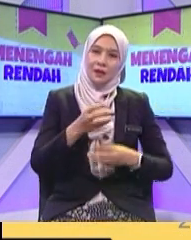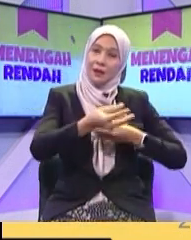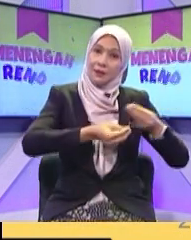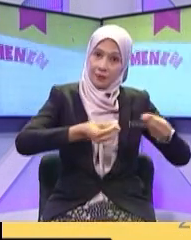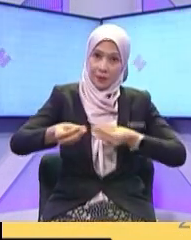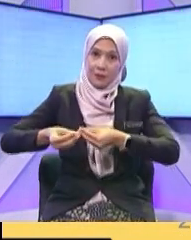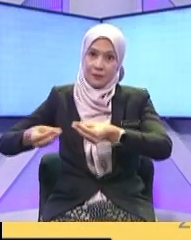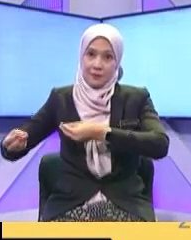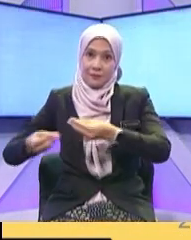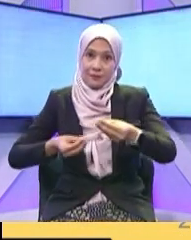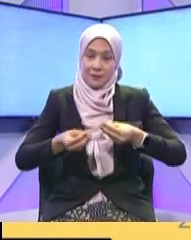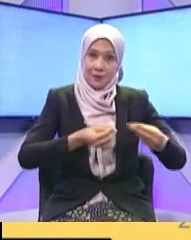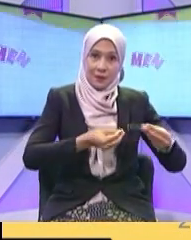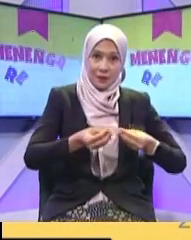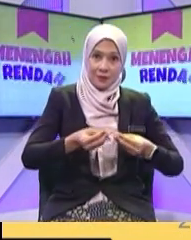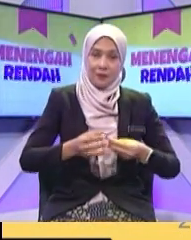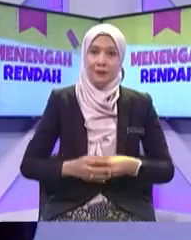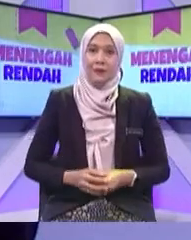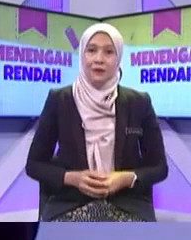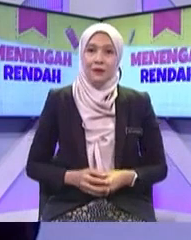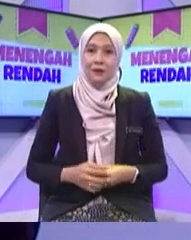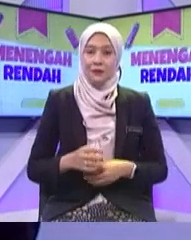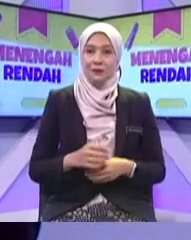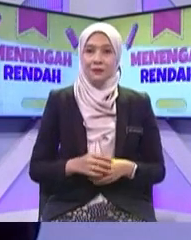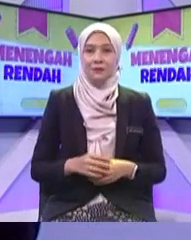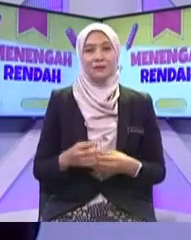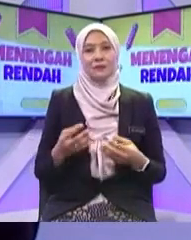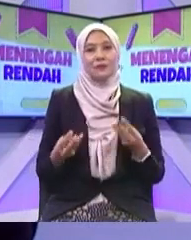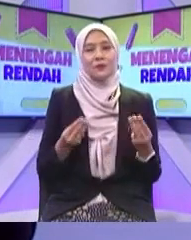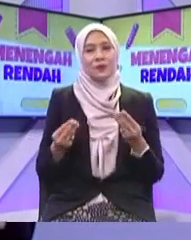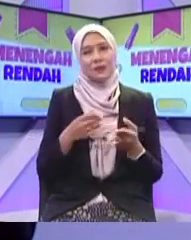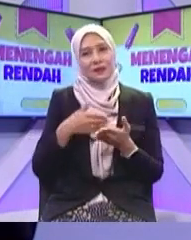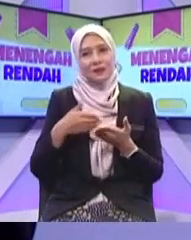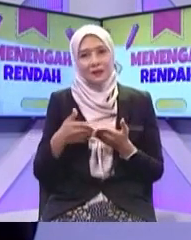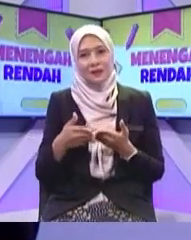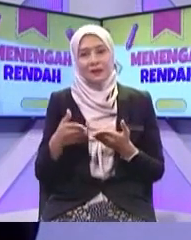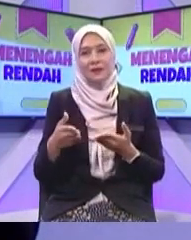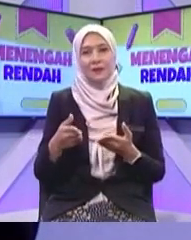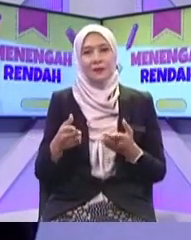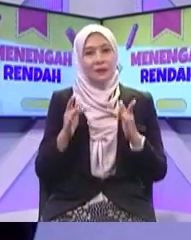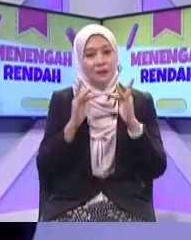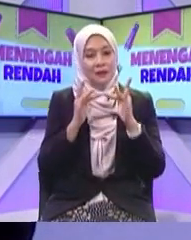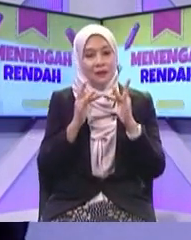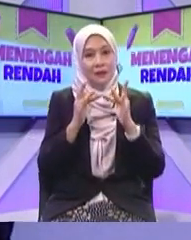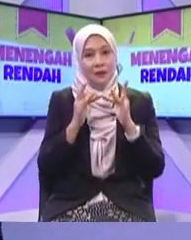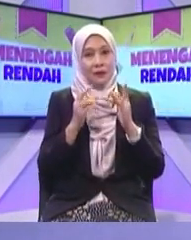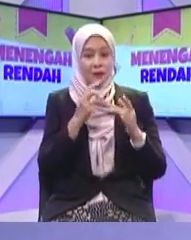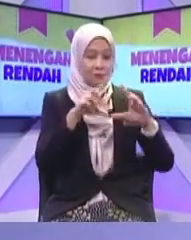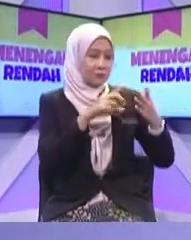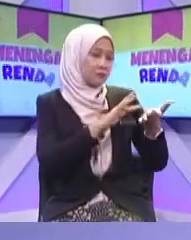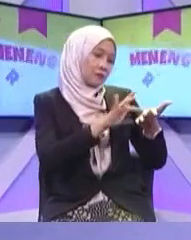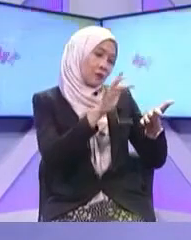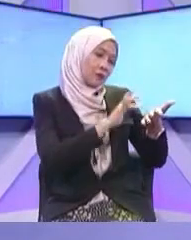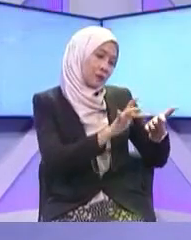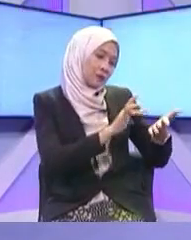Okey mungkin Irfan pernah jual Atau pernah beli Dalam talian Okey itu dipanggil E-Dagang Perkhidmatan dan jual Beli dalam talian